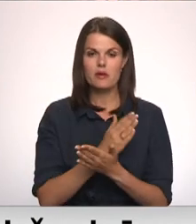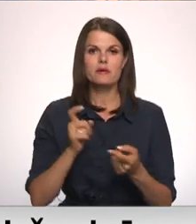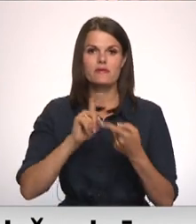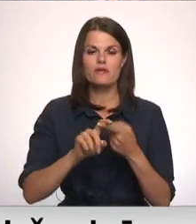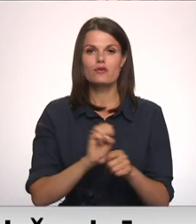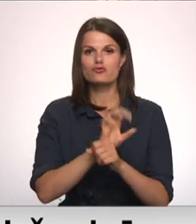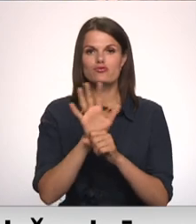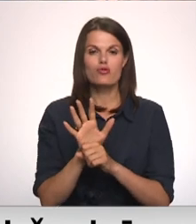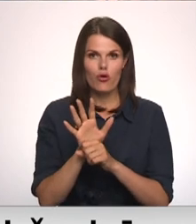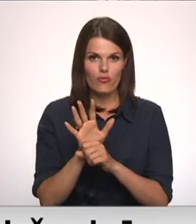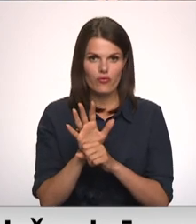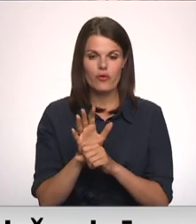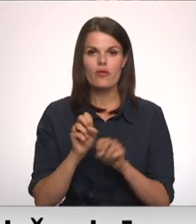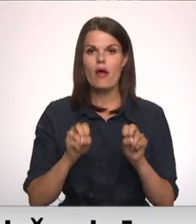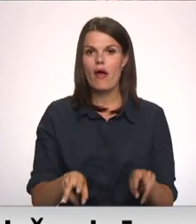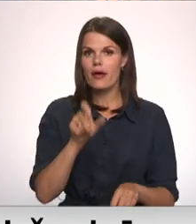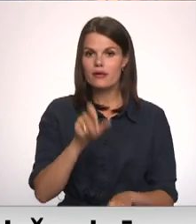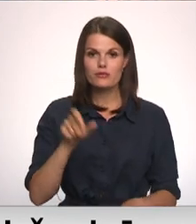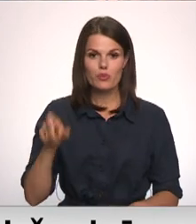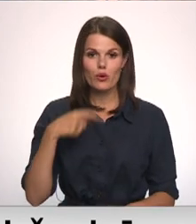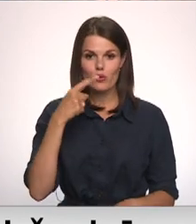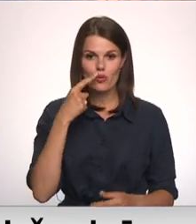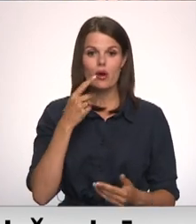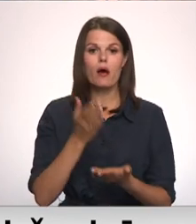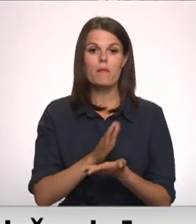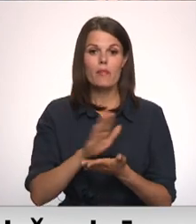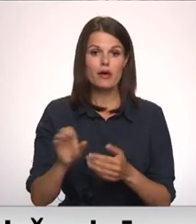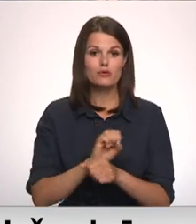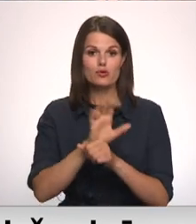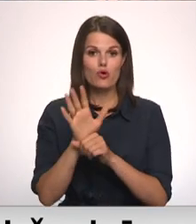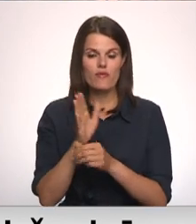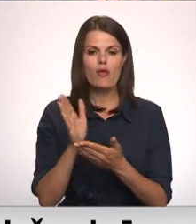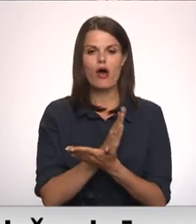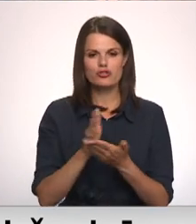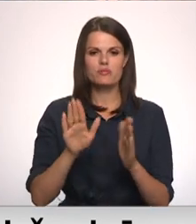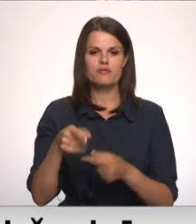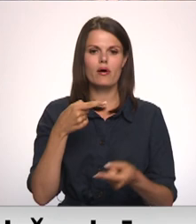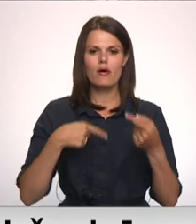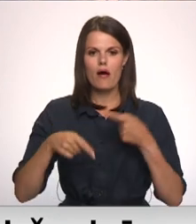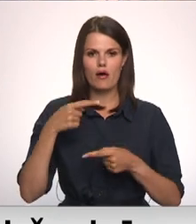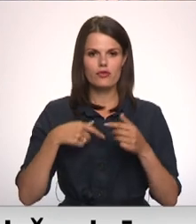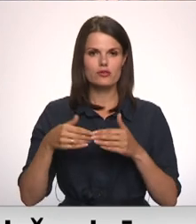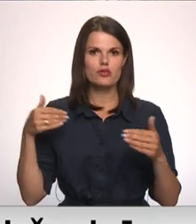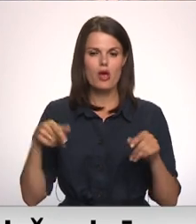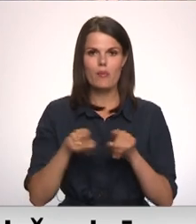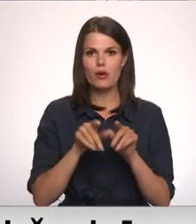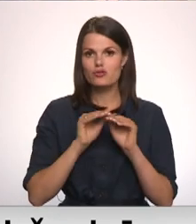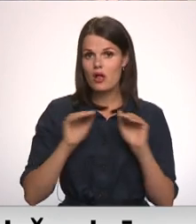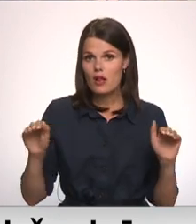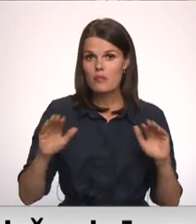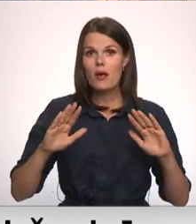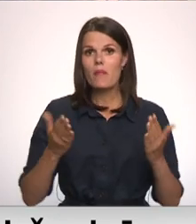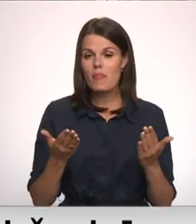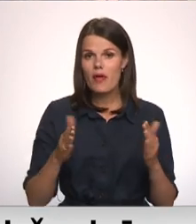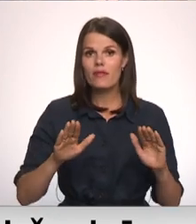COVID-19 pandēmija. Eksperti norāda, ka beidzoties pandēmija atšķirības varētu atgriezties iepriekšējā līmenī. Savukārt, lai